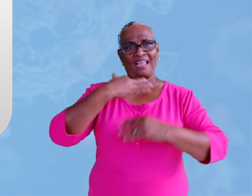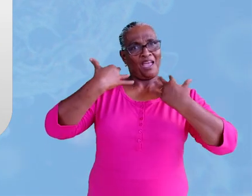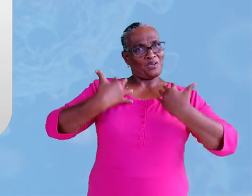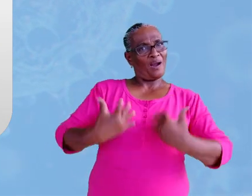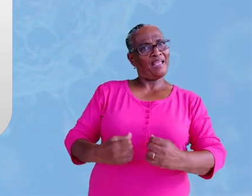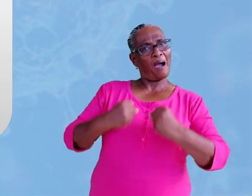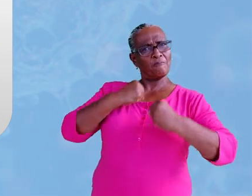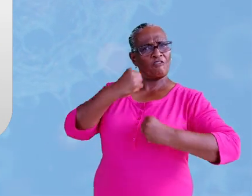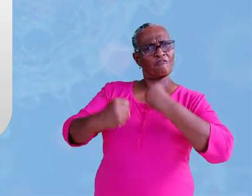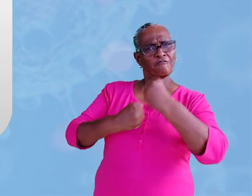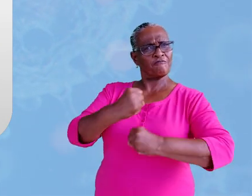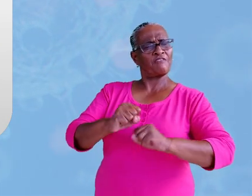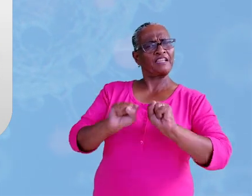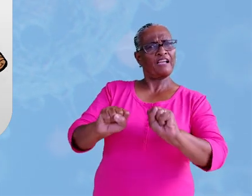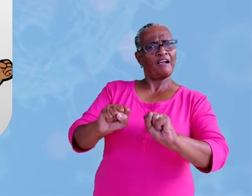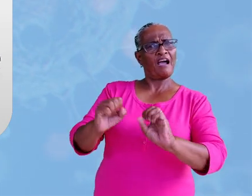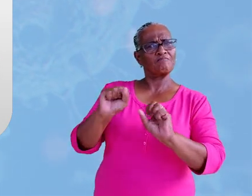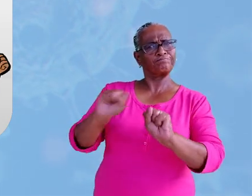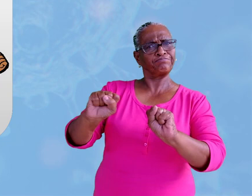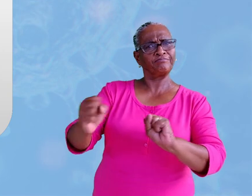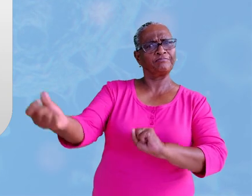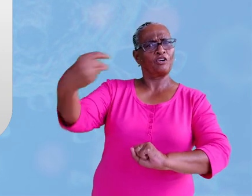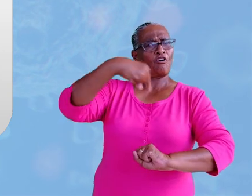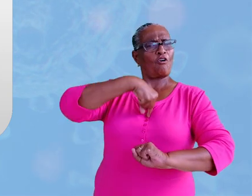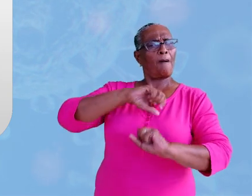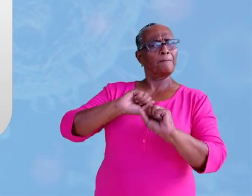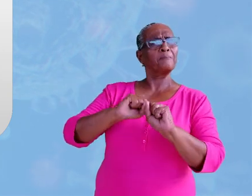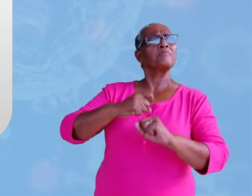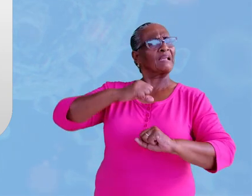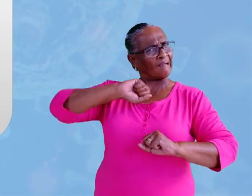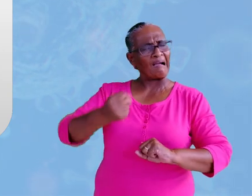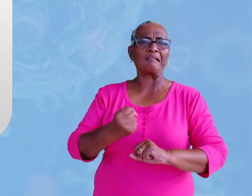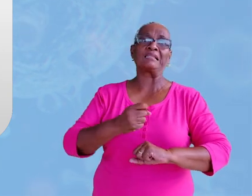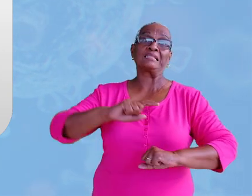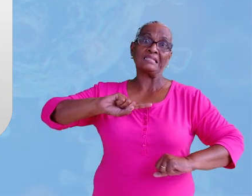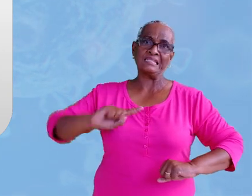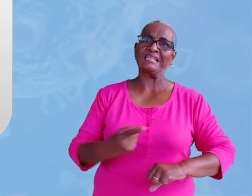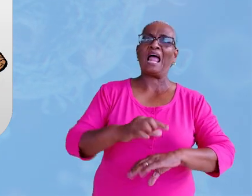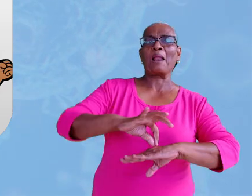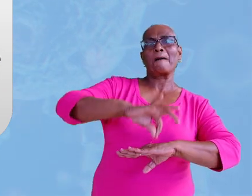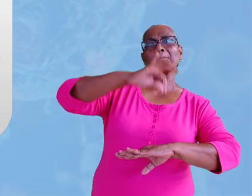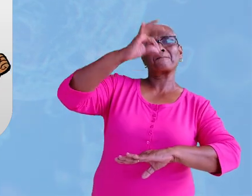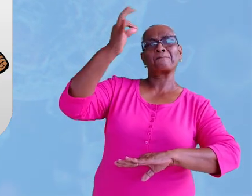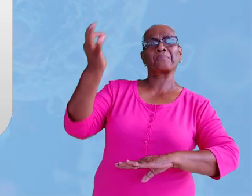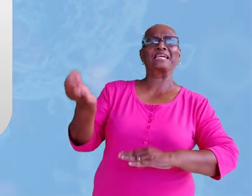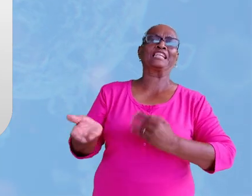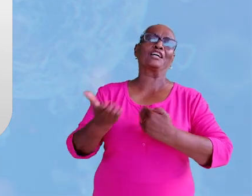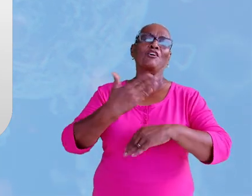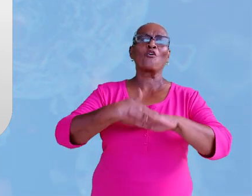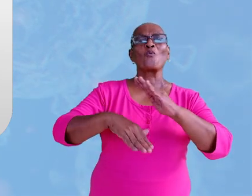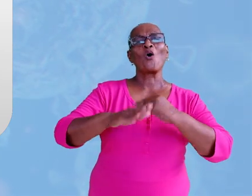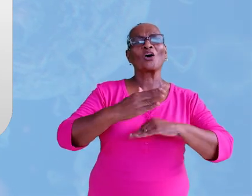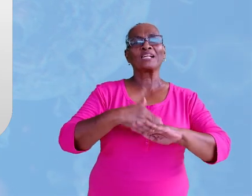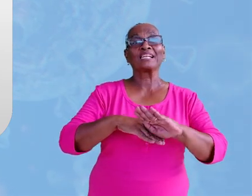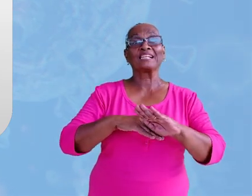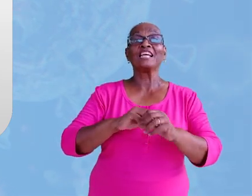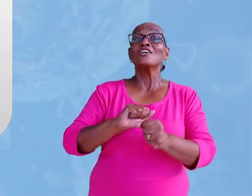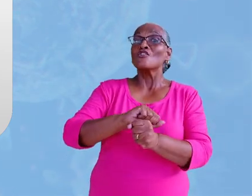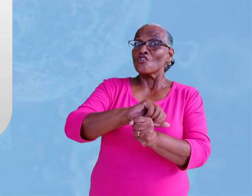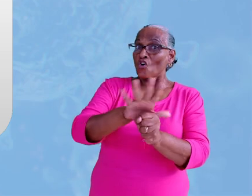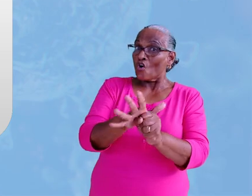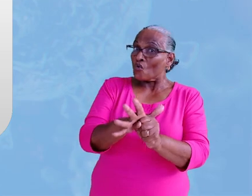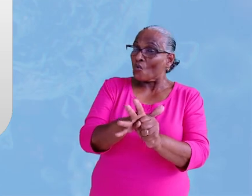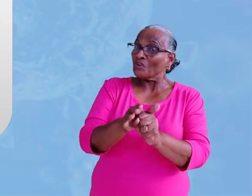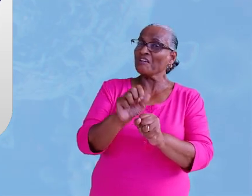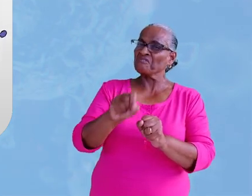vechten tegen deze binnenkomende vijanden en je kunt snel herstellen, beter worden. Het